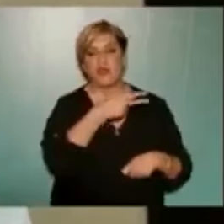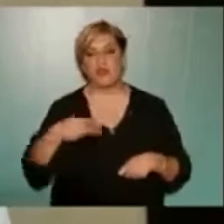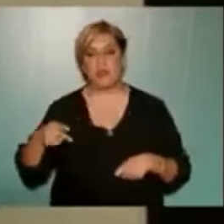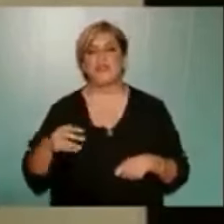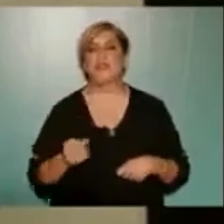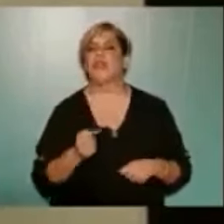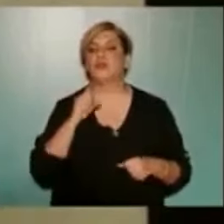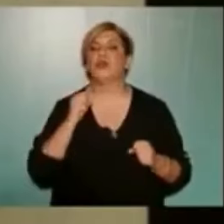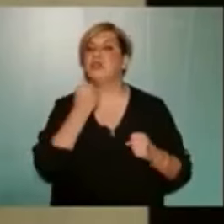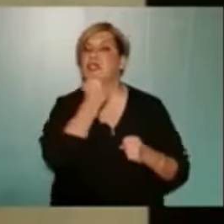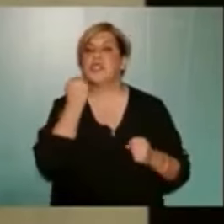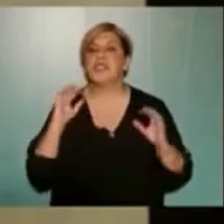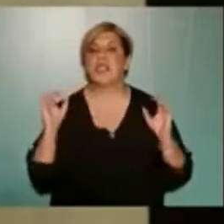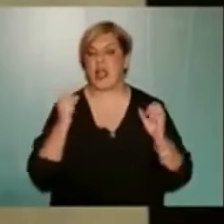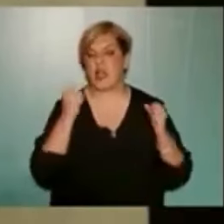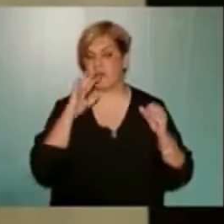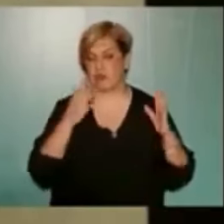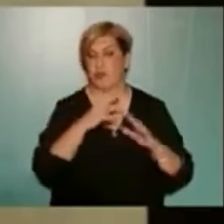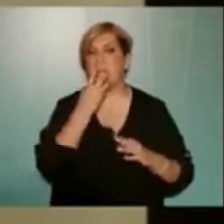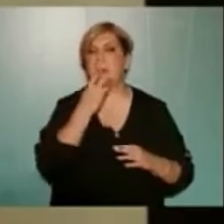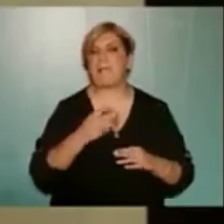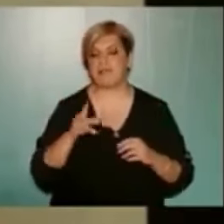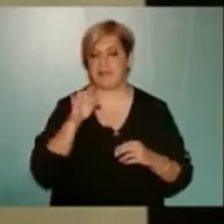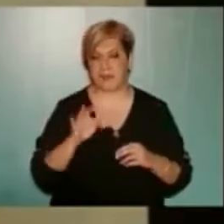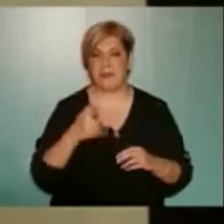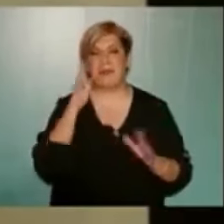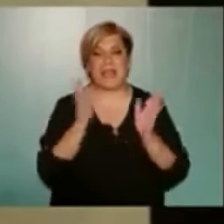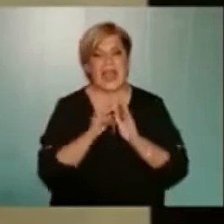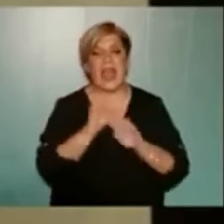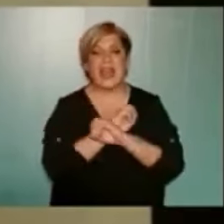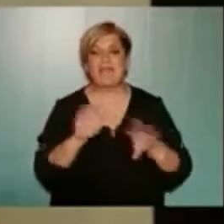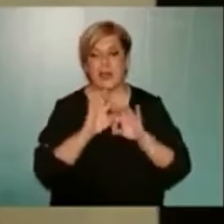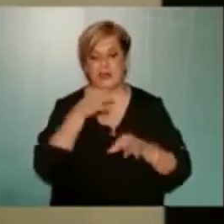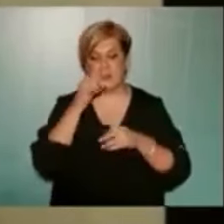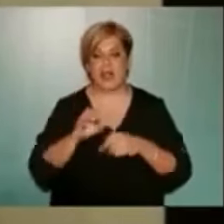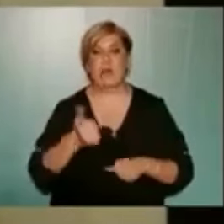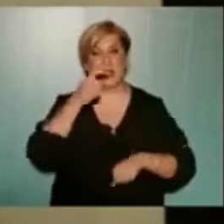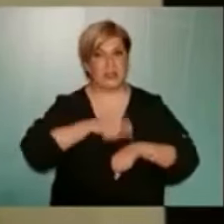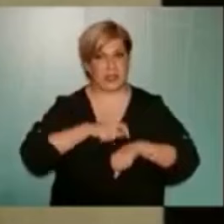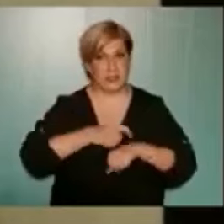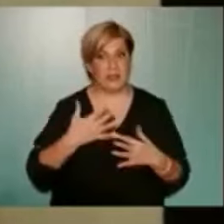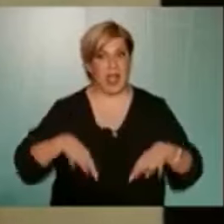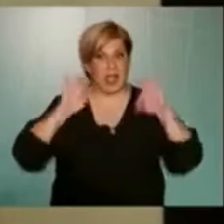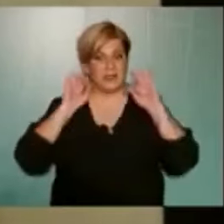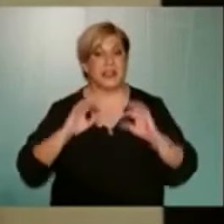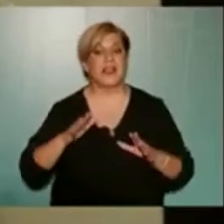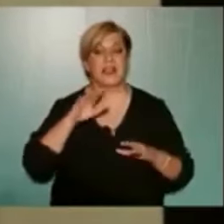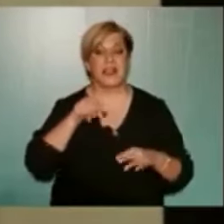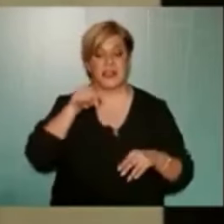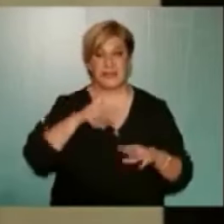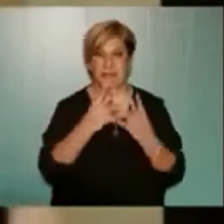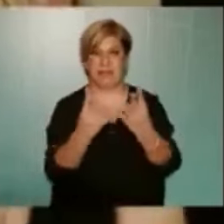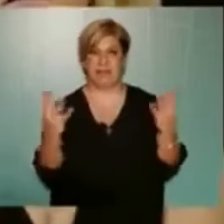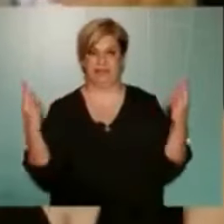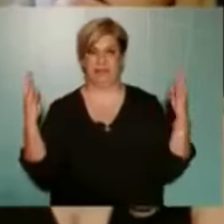για τους τάβλους Παπάφη. Για αρχή μια μικρή ενημέρωση προς όλους. Από την πρώτη στιγμή που ξεκίνησε η περικύκλωση στο